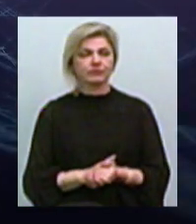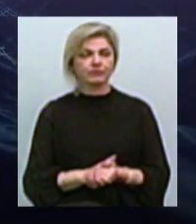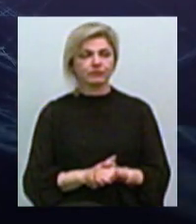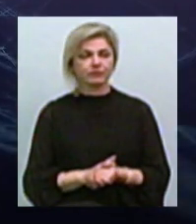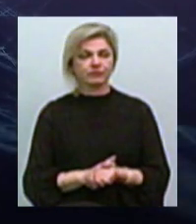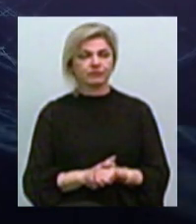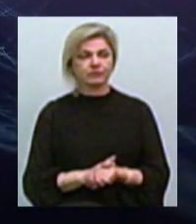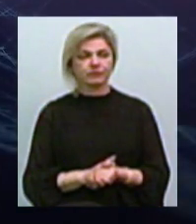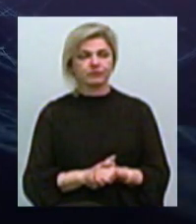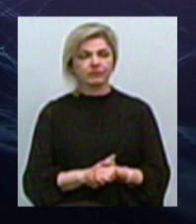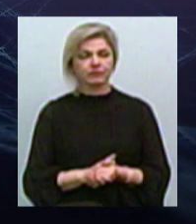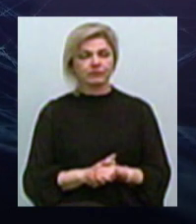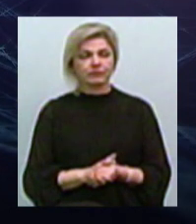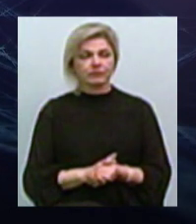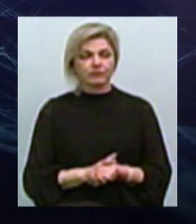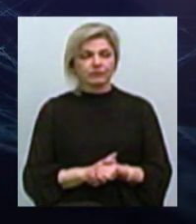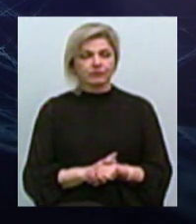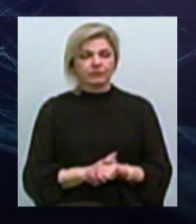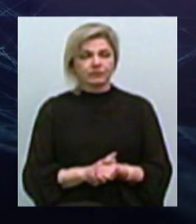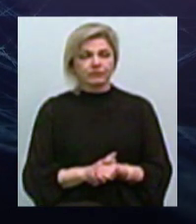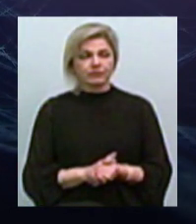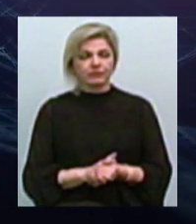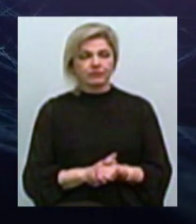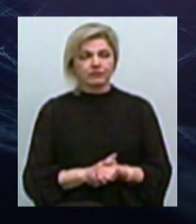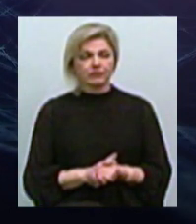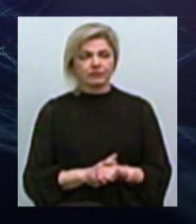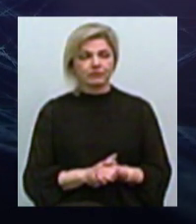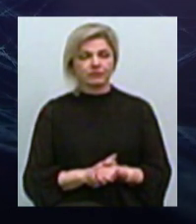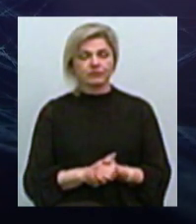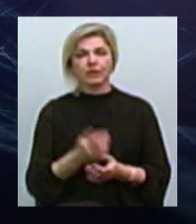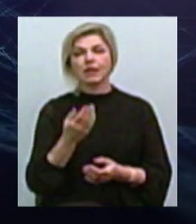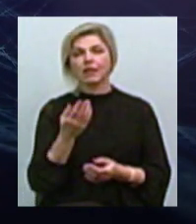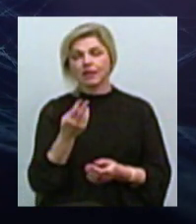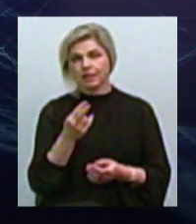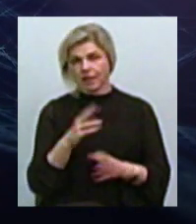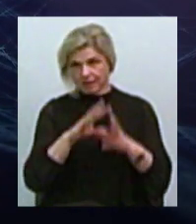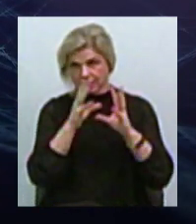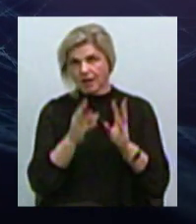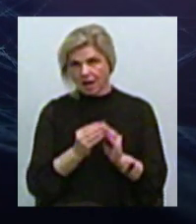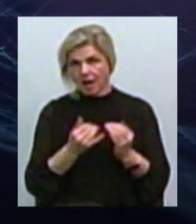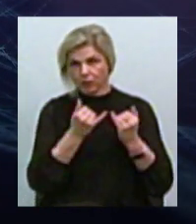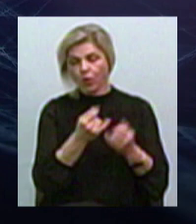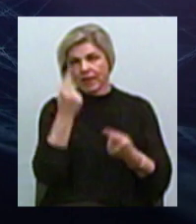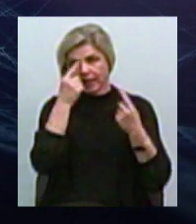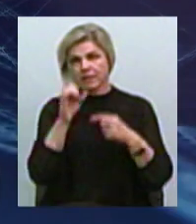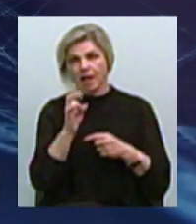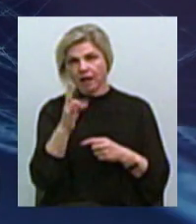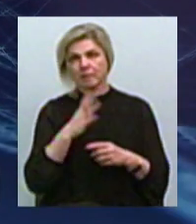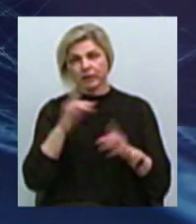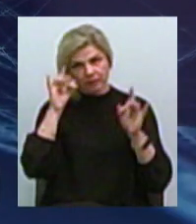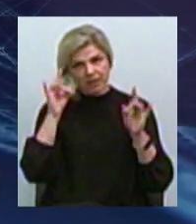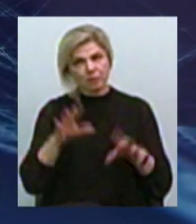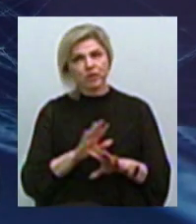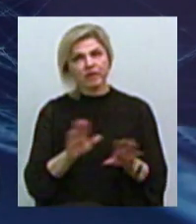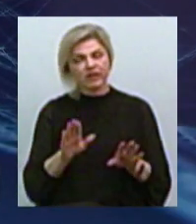на Йоан Миколаїв у новинах 5.025 жовта Між тим, для загалу дизайн був несподіваний, тому